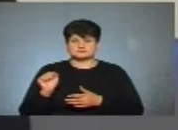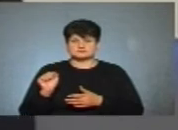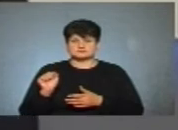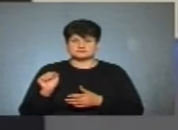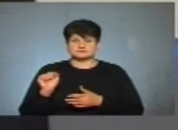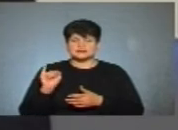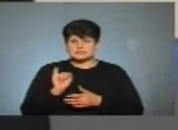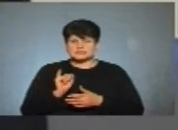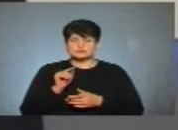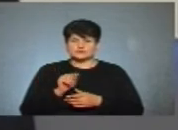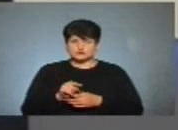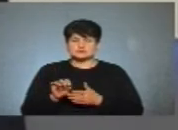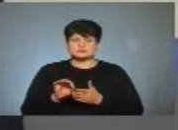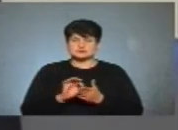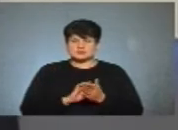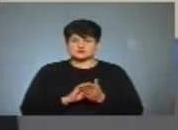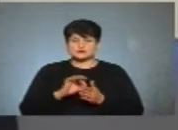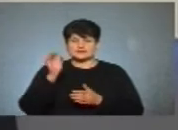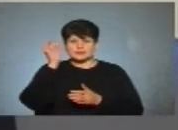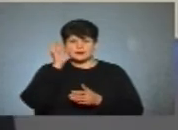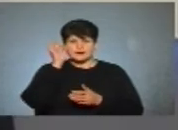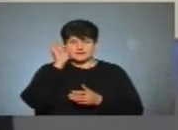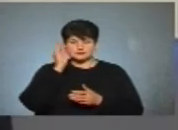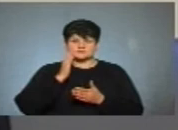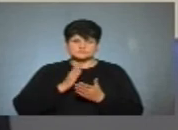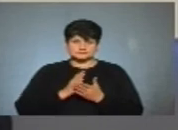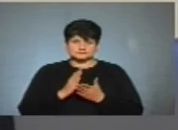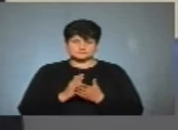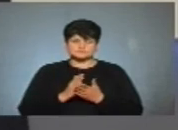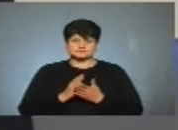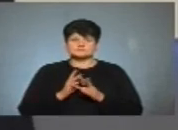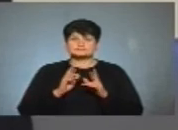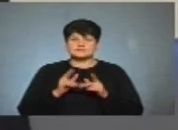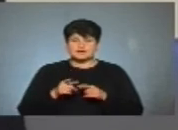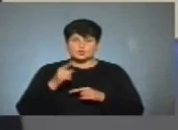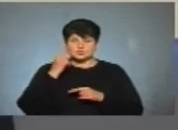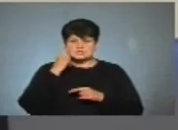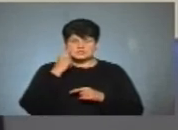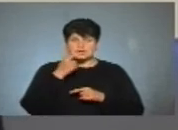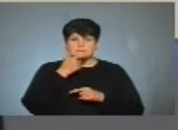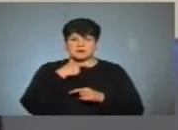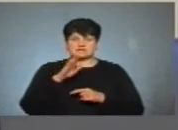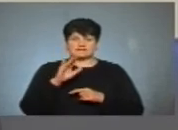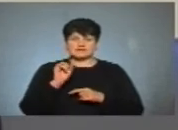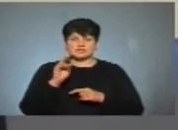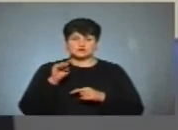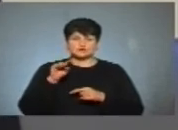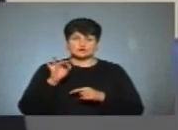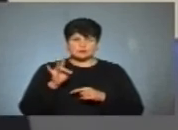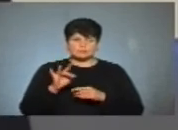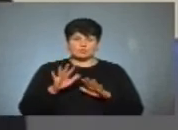Воно десь одночасно певним нагадуванням буде. І, як оцінює пан Віктор, події, які